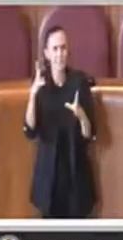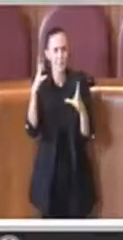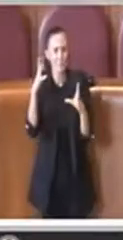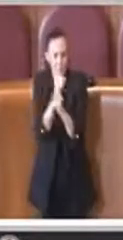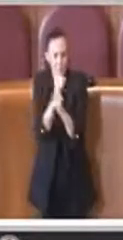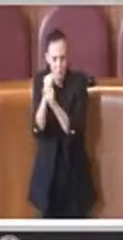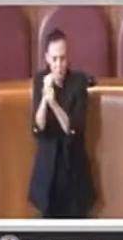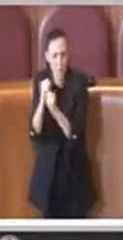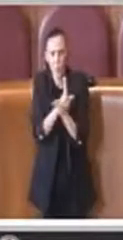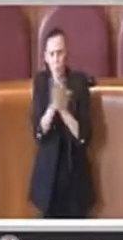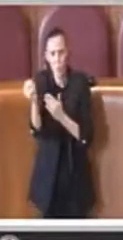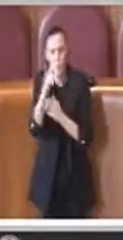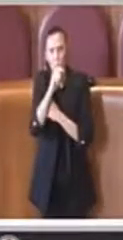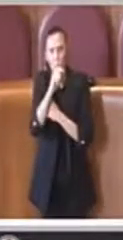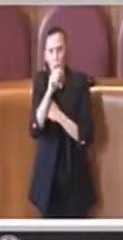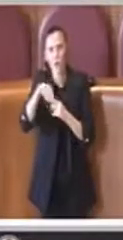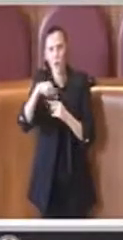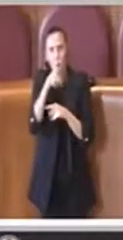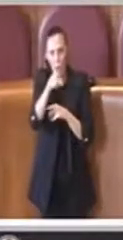riprendere. Sì, grazie.